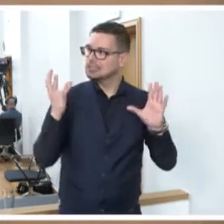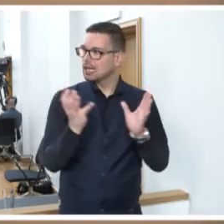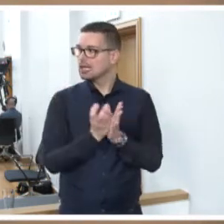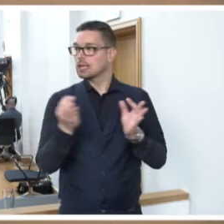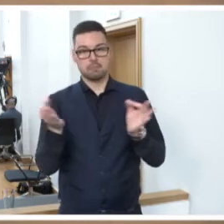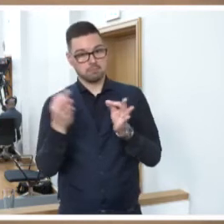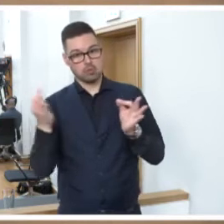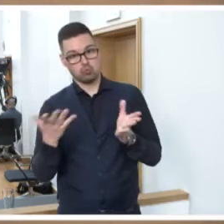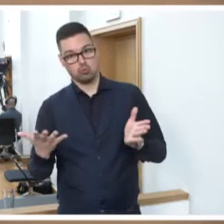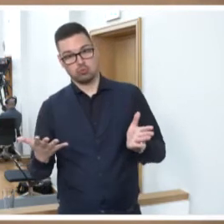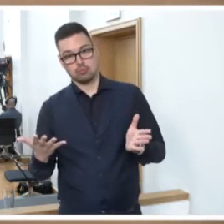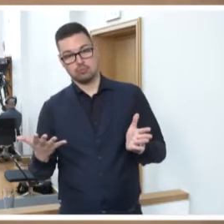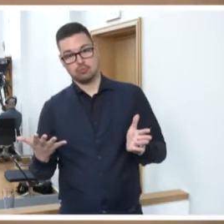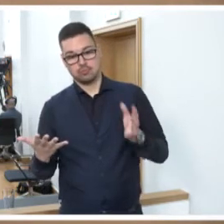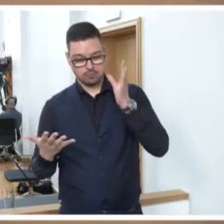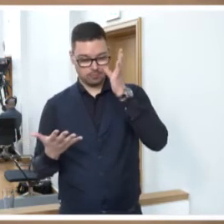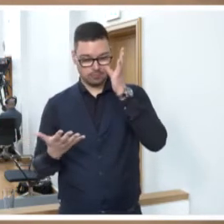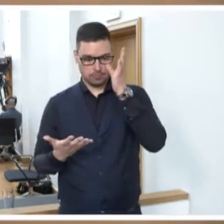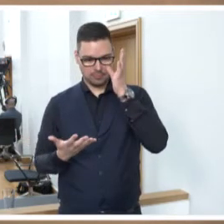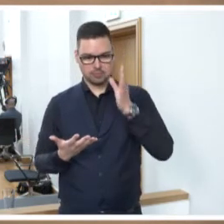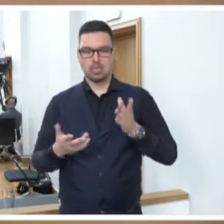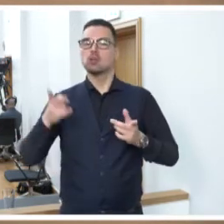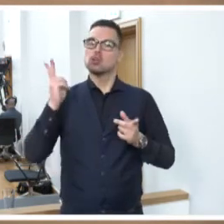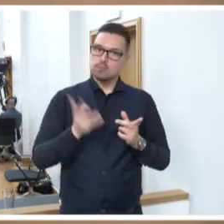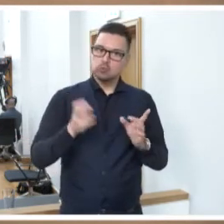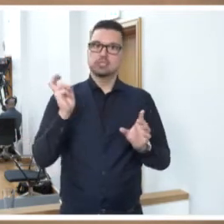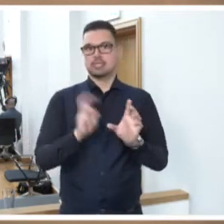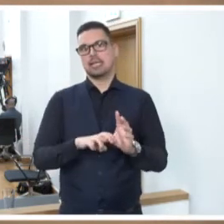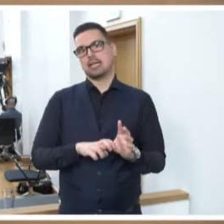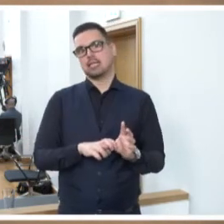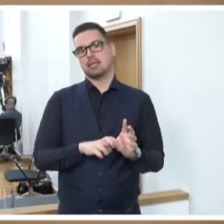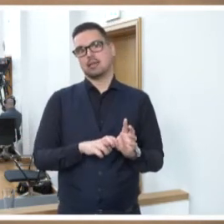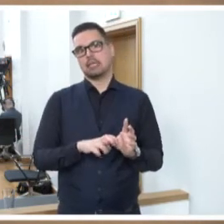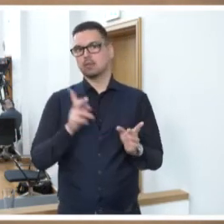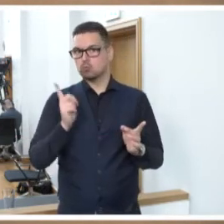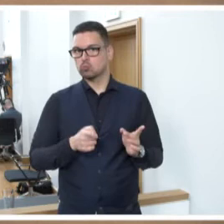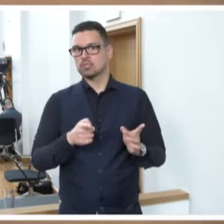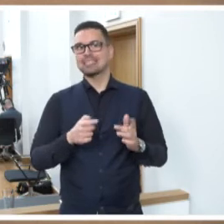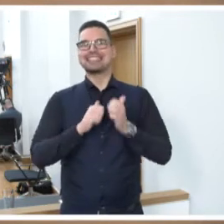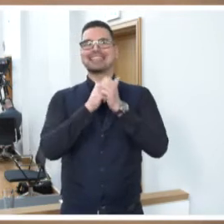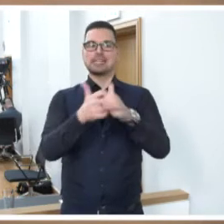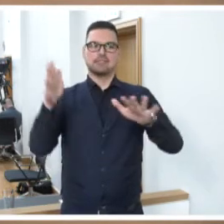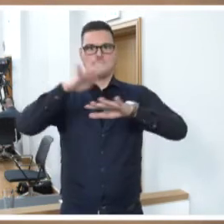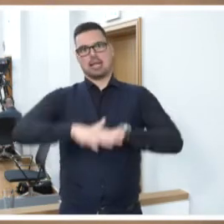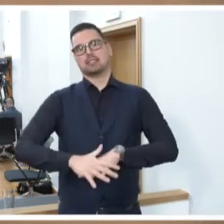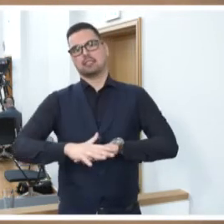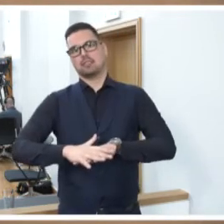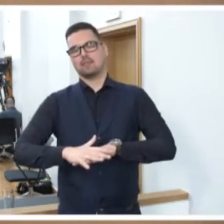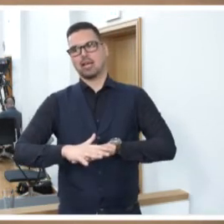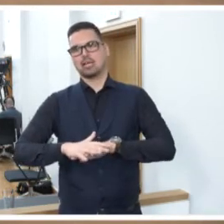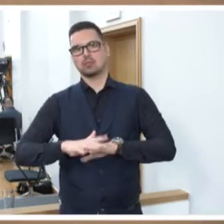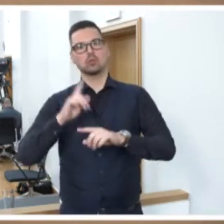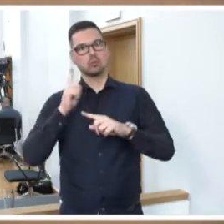ich anerkenne, sie müssen auch eingebunden werden in entsprechende Hilfsnetzwerke und mit